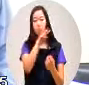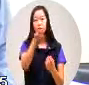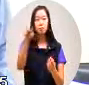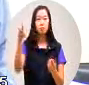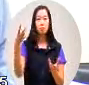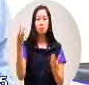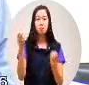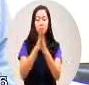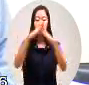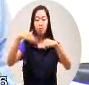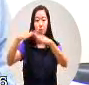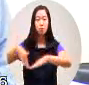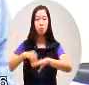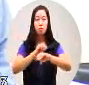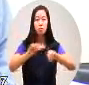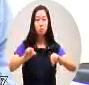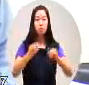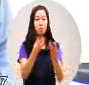的崩塌地